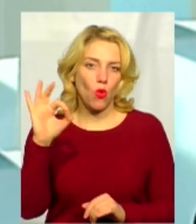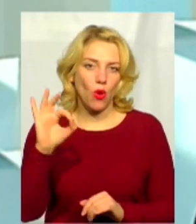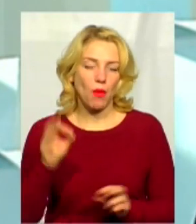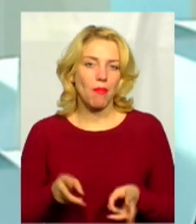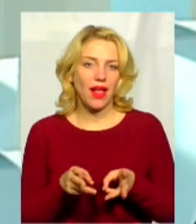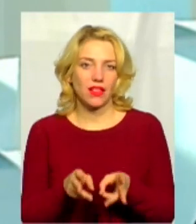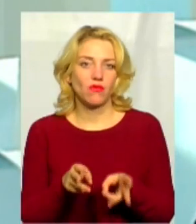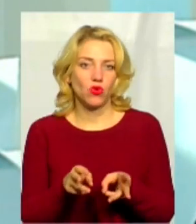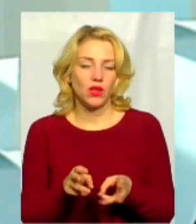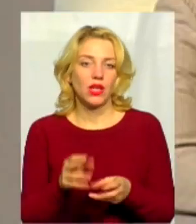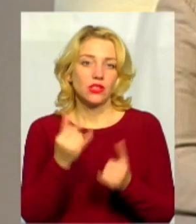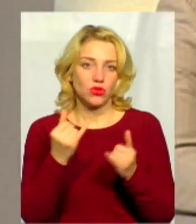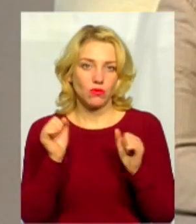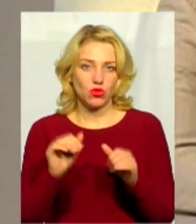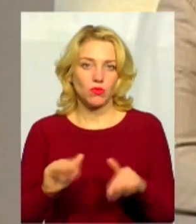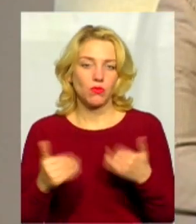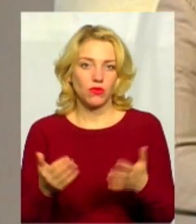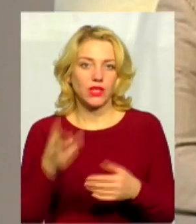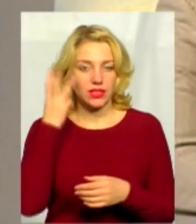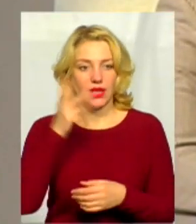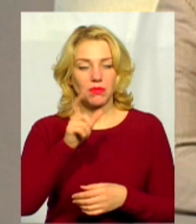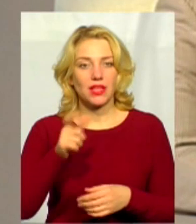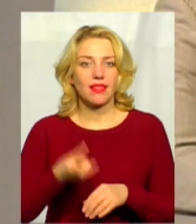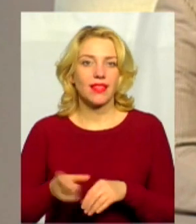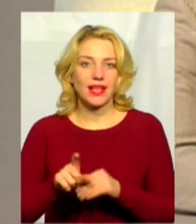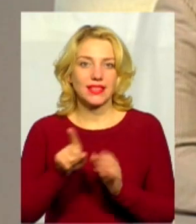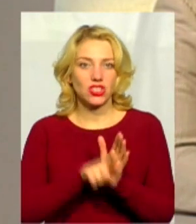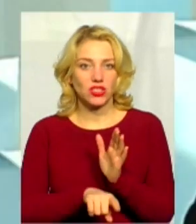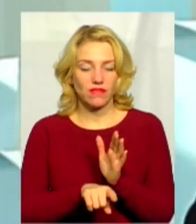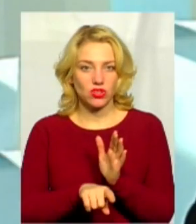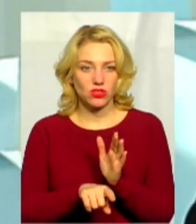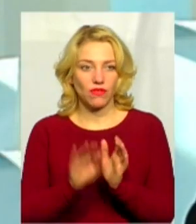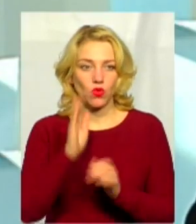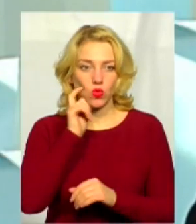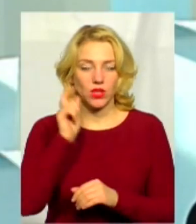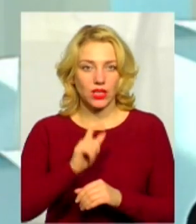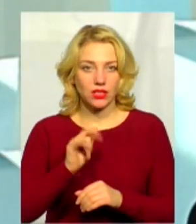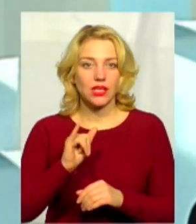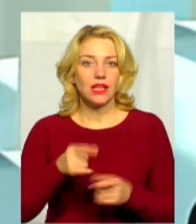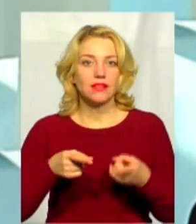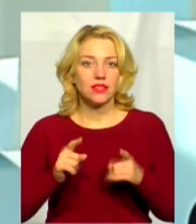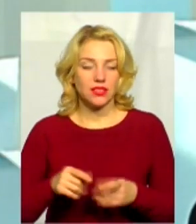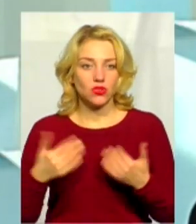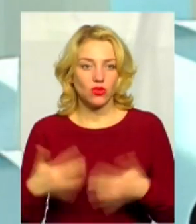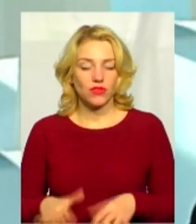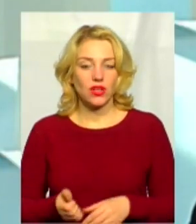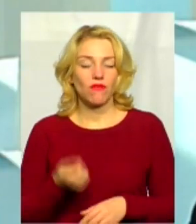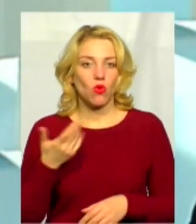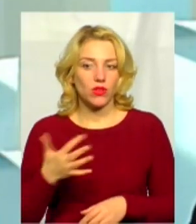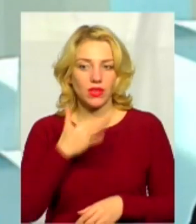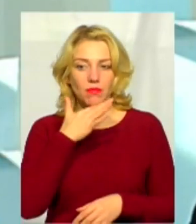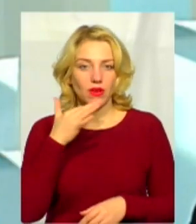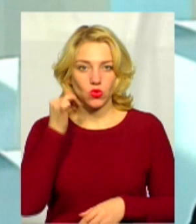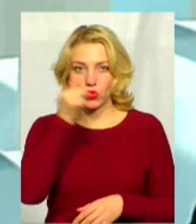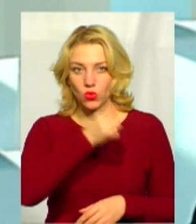пропонувати хмельничанам фактично на дешевший тариф в Україні. І дійсно, вже вкотре багато років